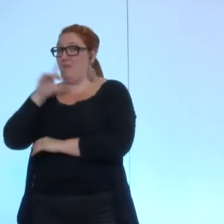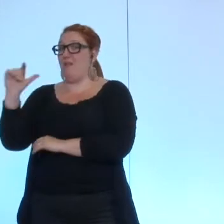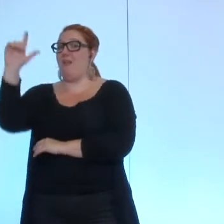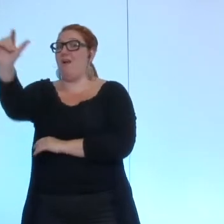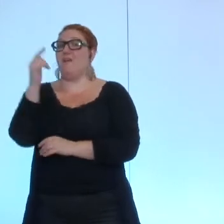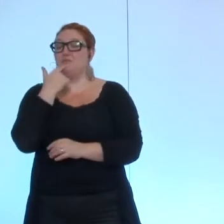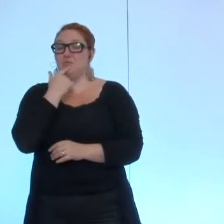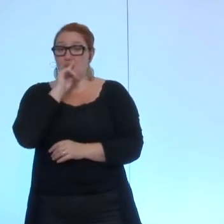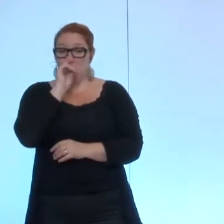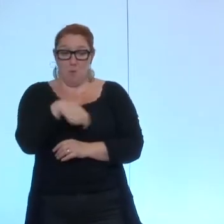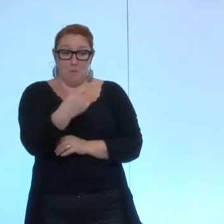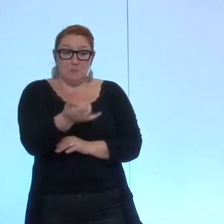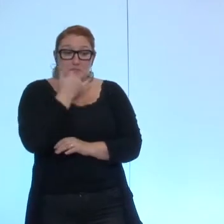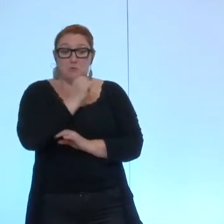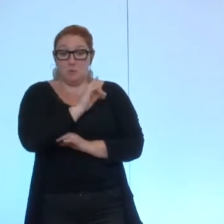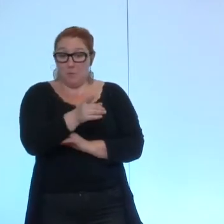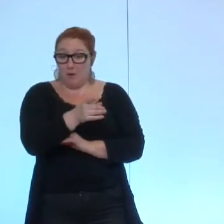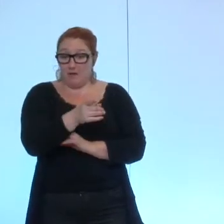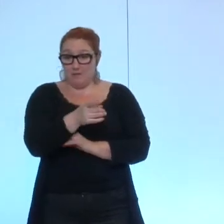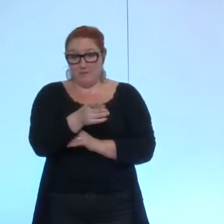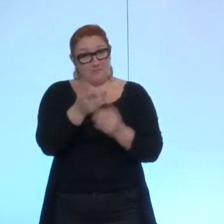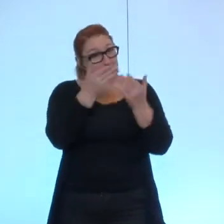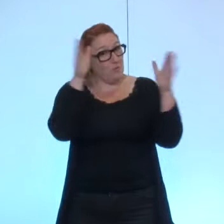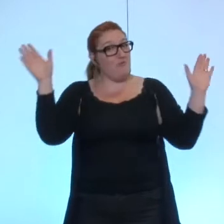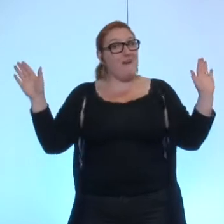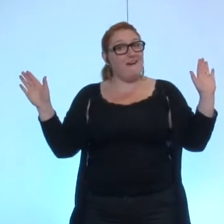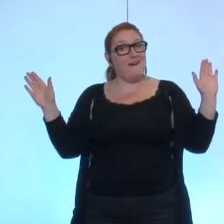si je ne me trompe pas, cette possibilité reste ouverte.